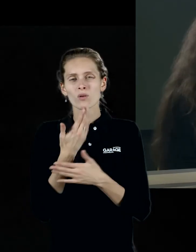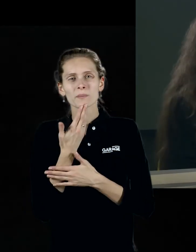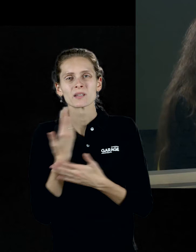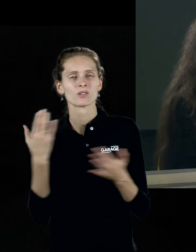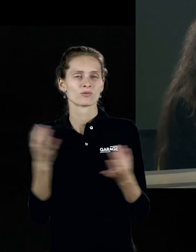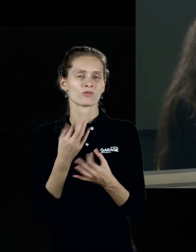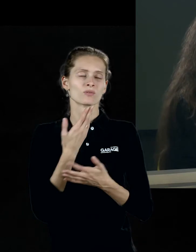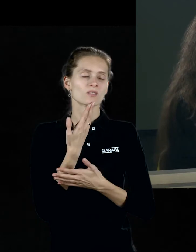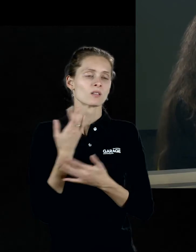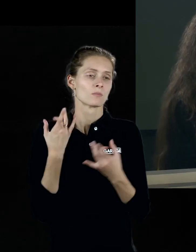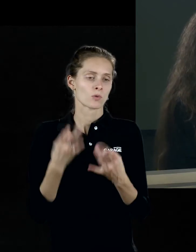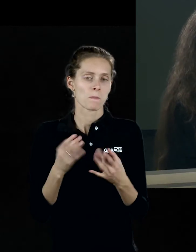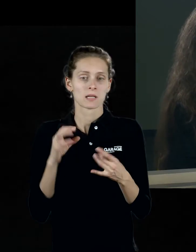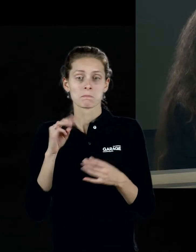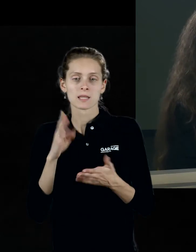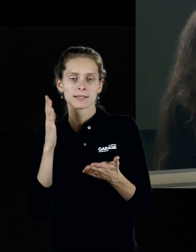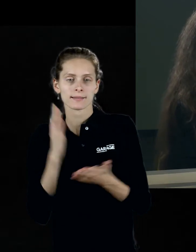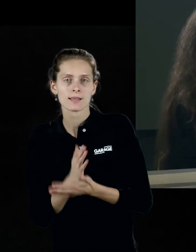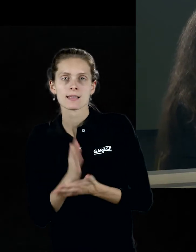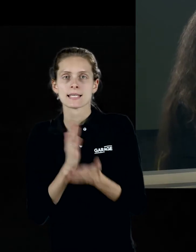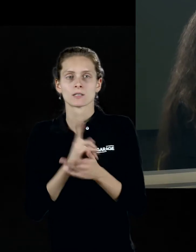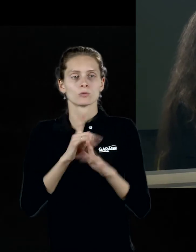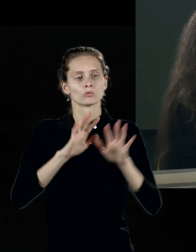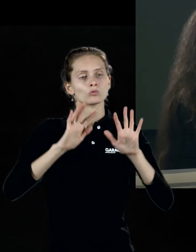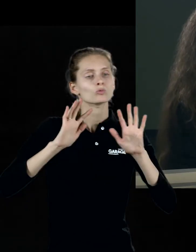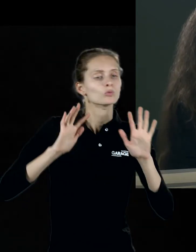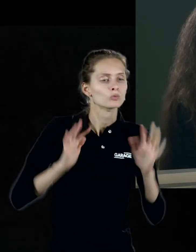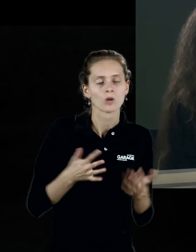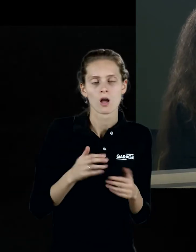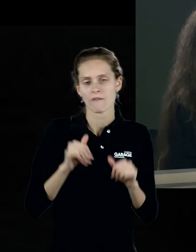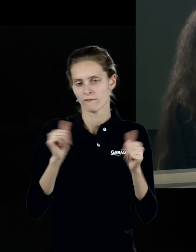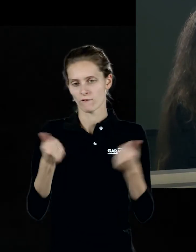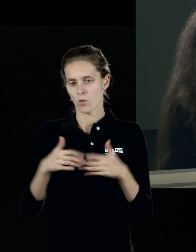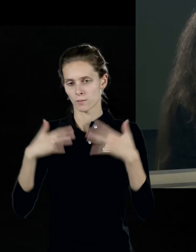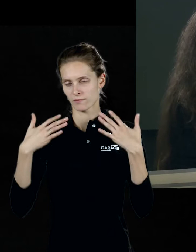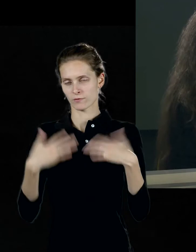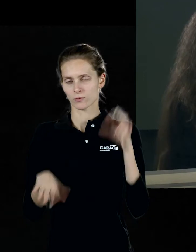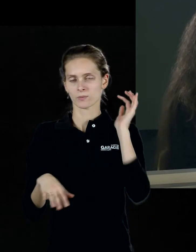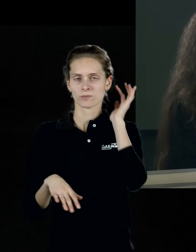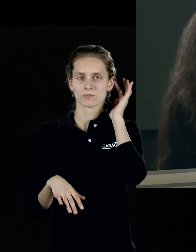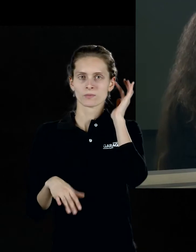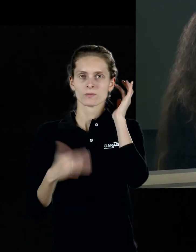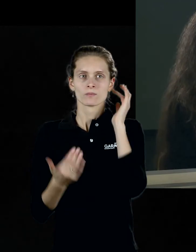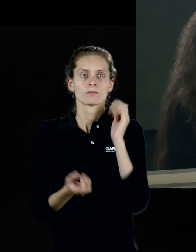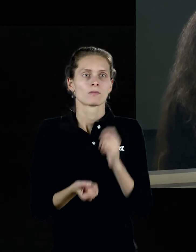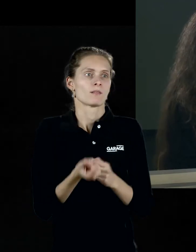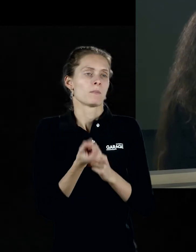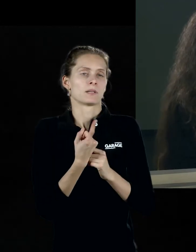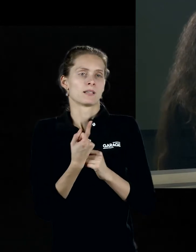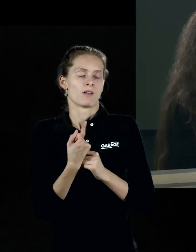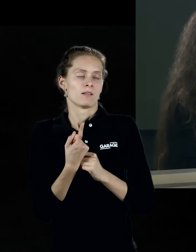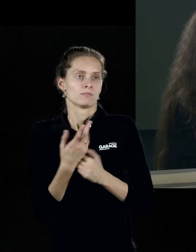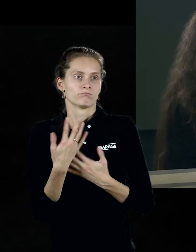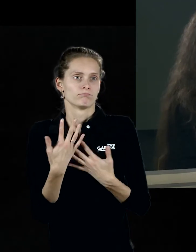предметов, никакой реальности нет, есть какая-то случайная констелляция этих форм, которые вот сейчас вот создались, образовались и